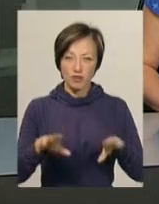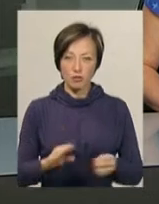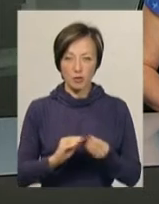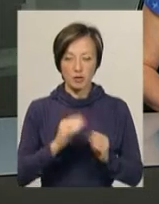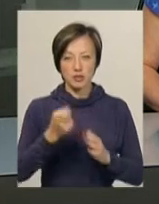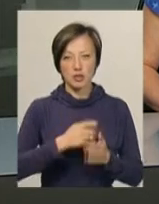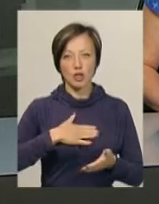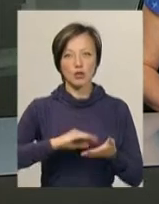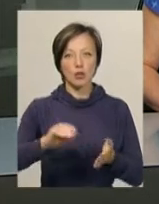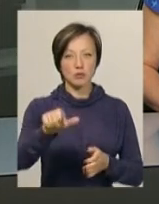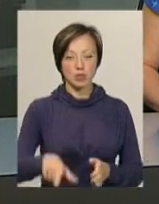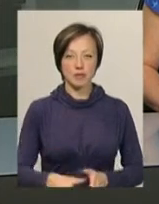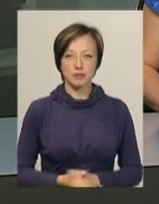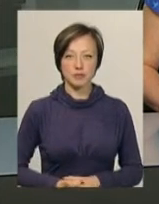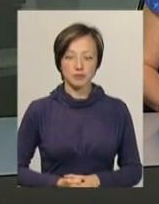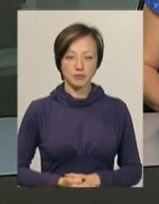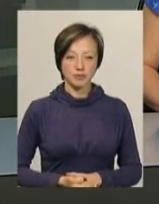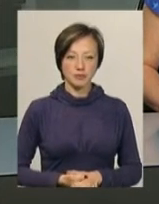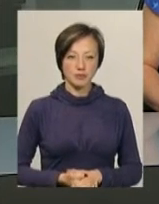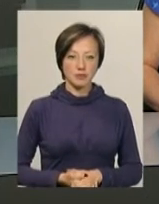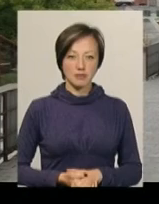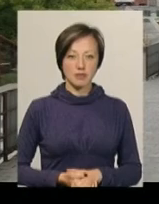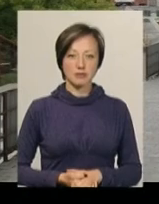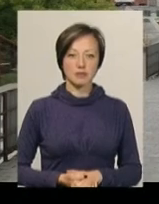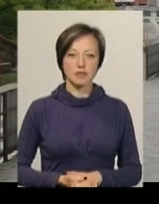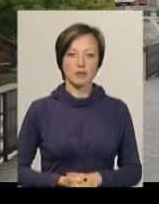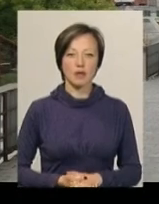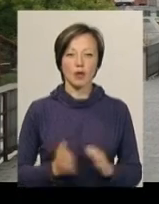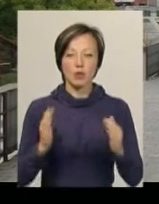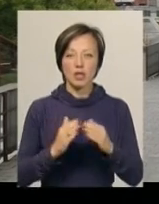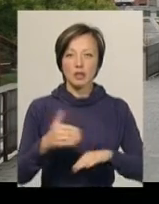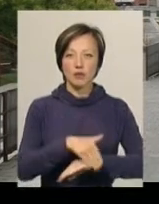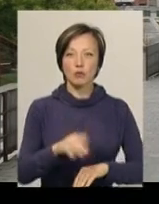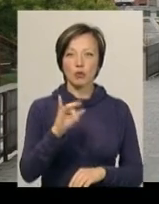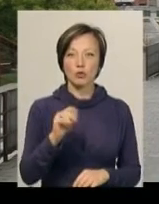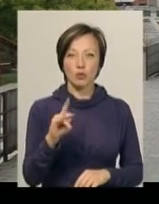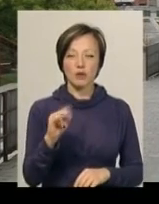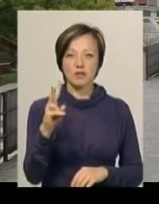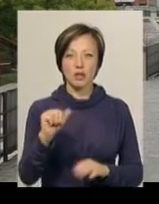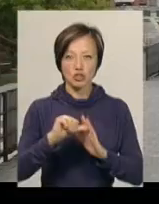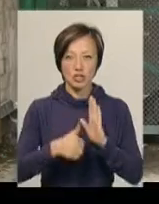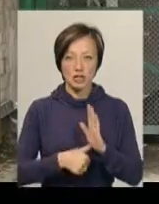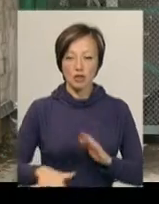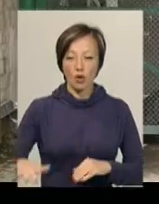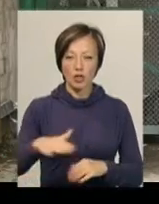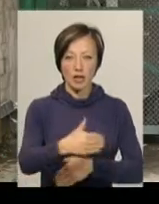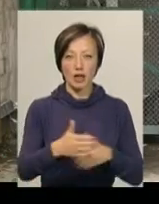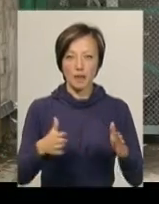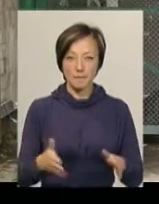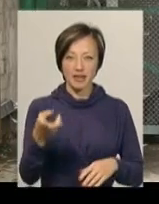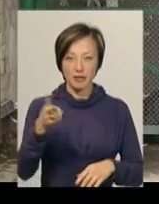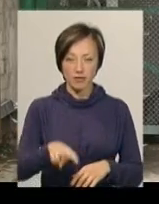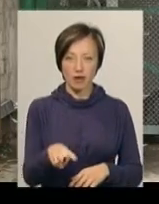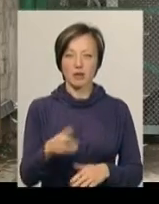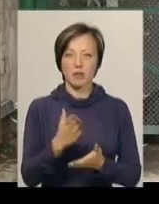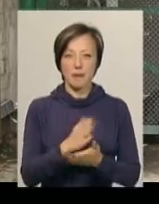проблему, дізнавалася моя колега Ірина Хижа. Будинок на Проскурівській, 16, контейнерний майданчик, де розміщені два сміттєві